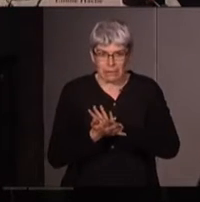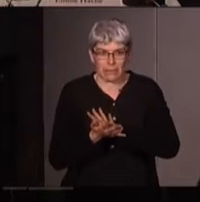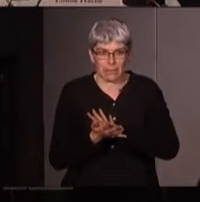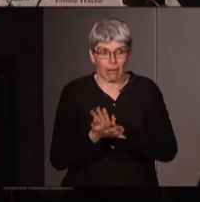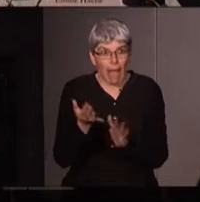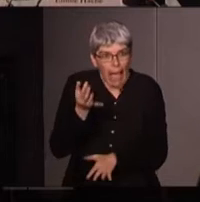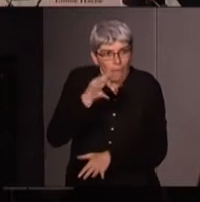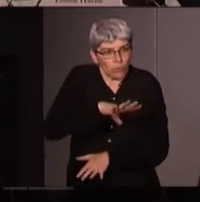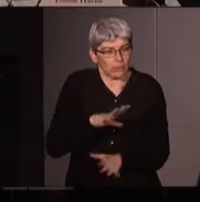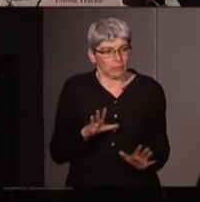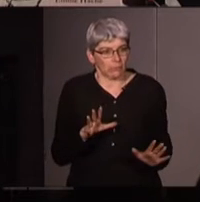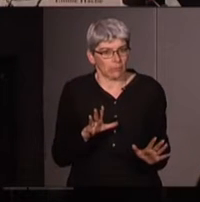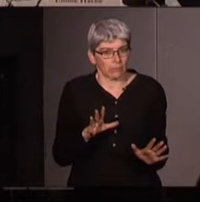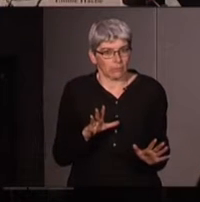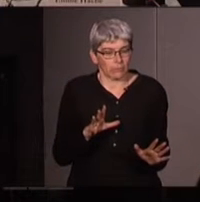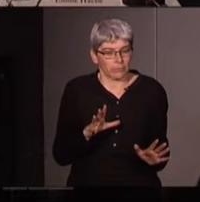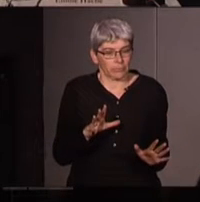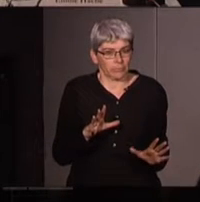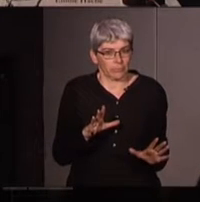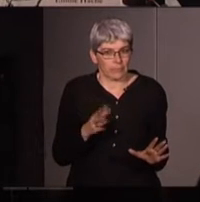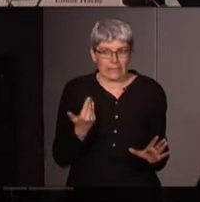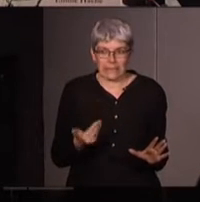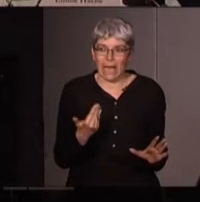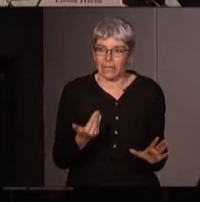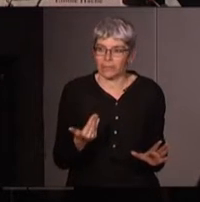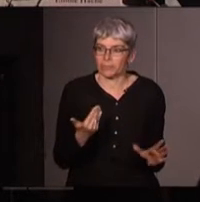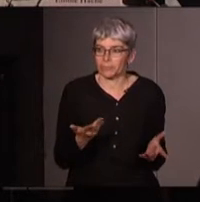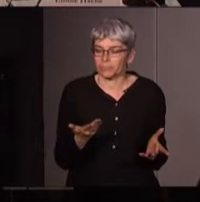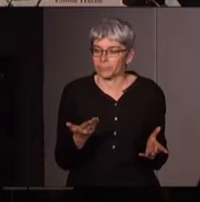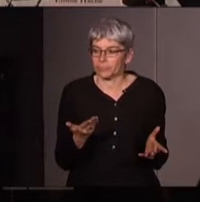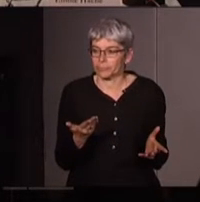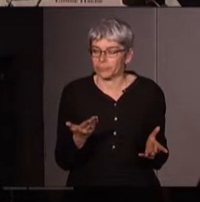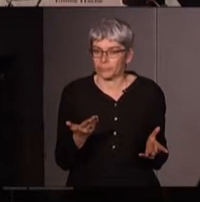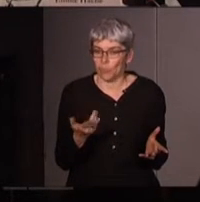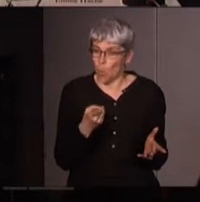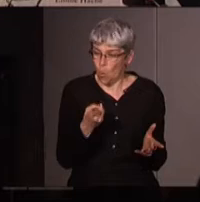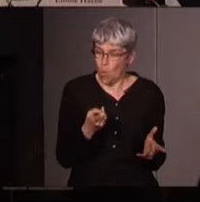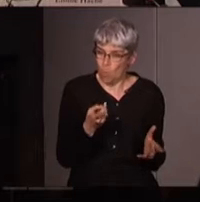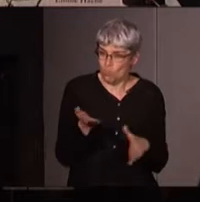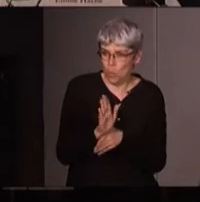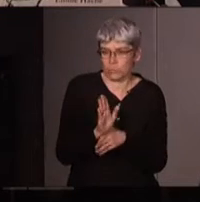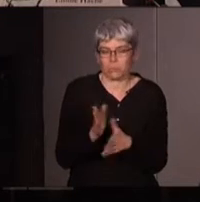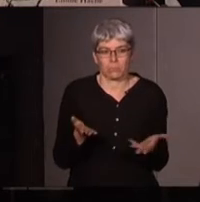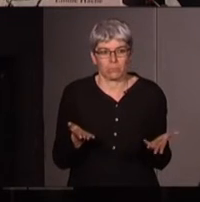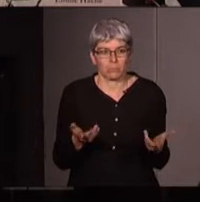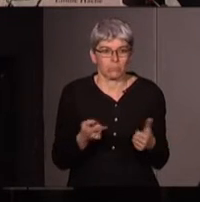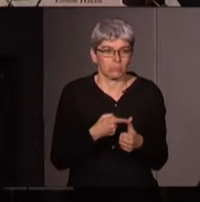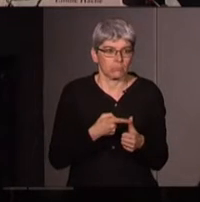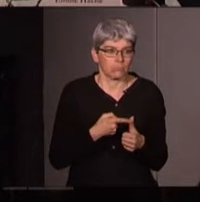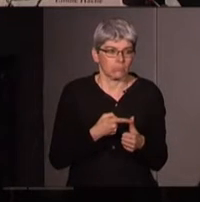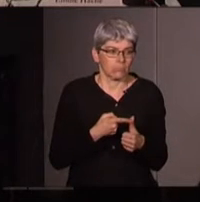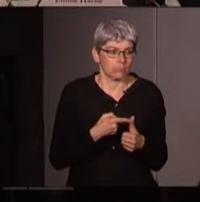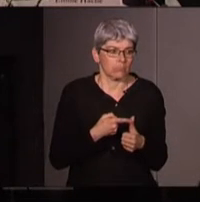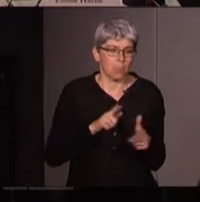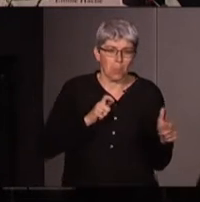inventé de tout ce qui met en avant donc que ce soit DS,